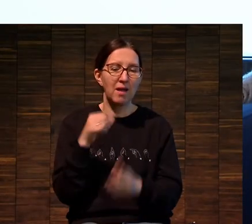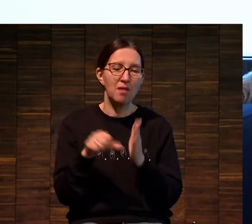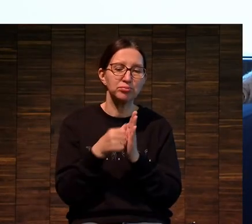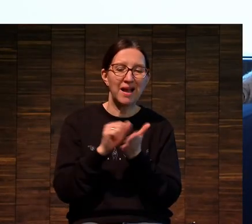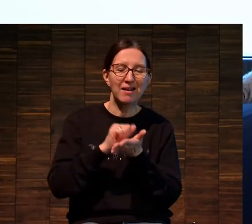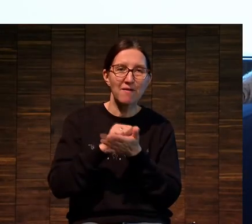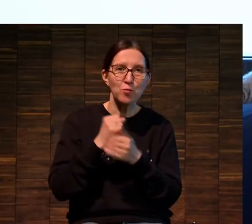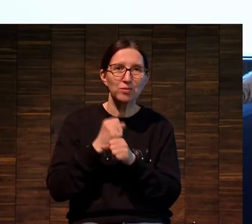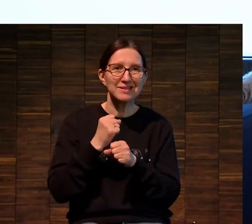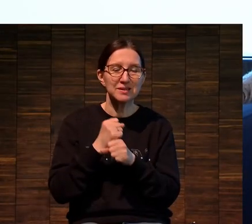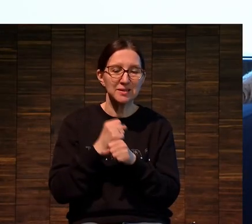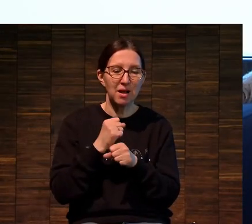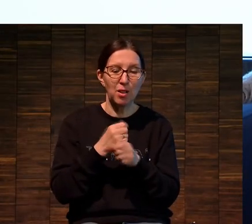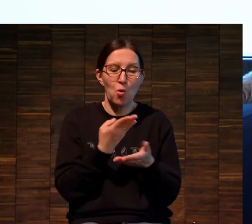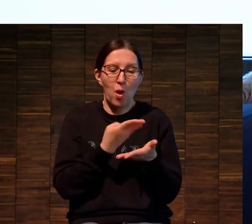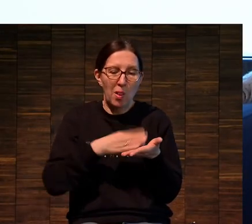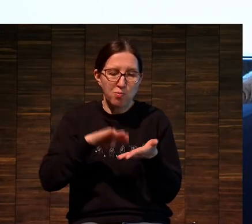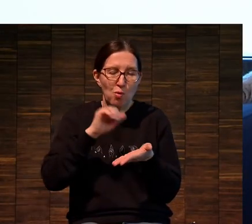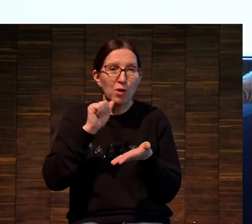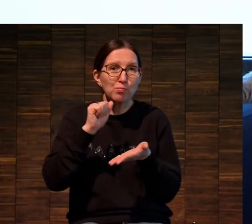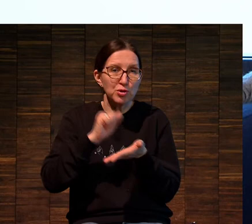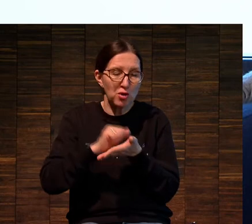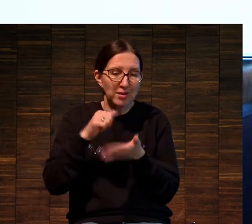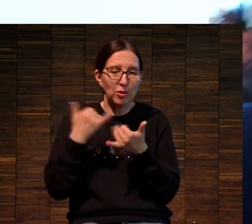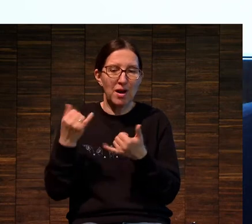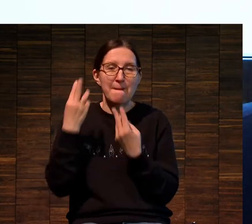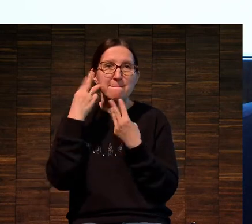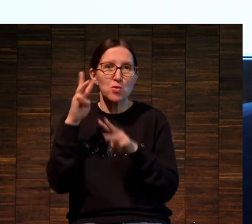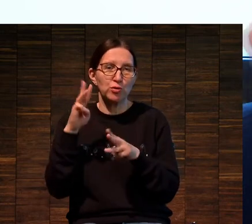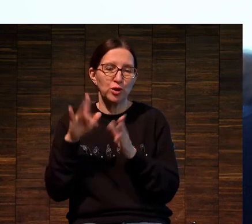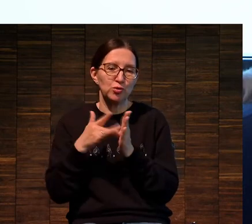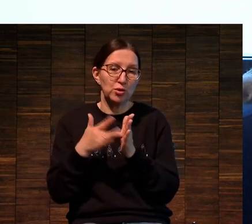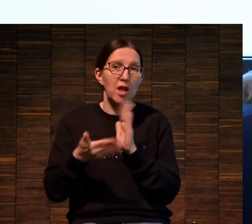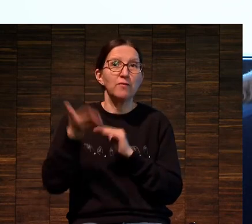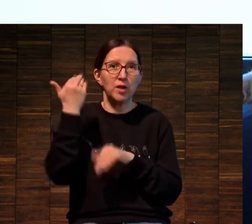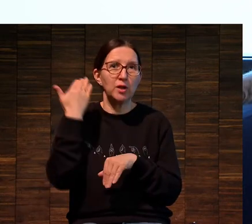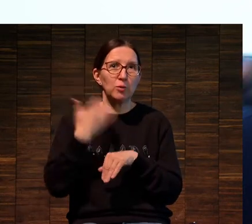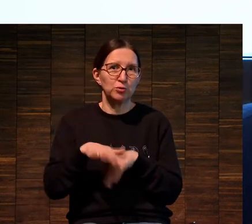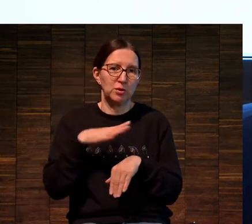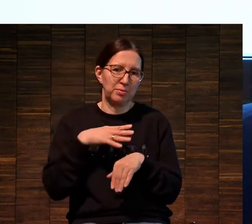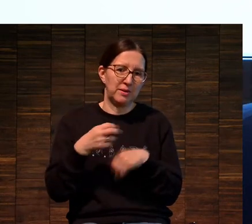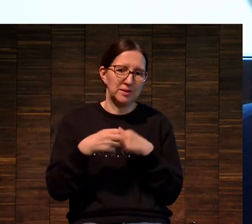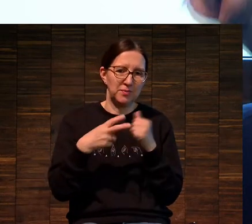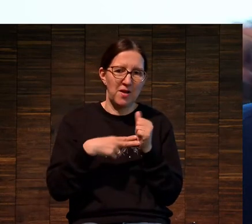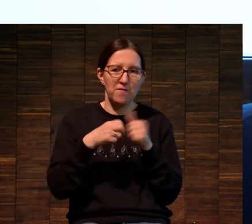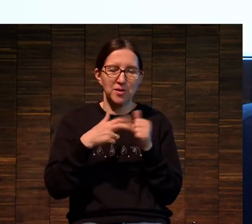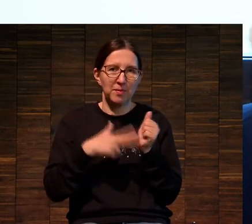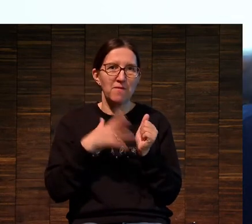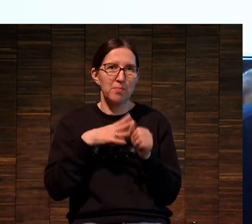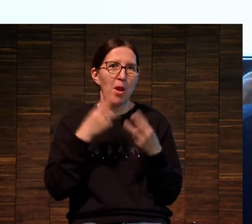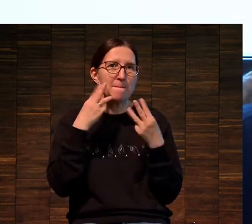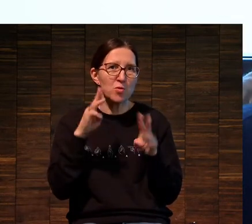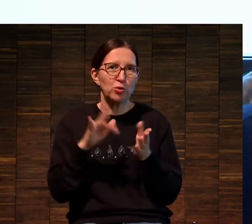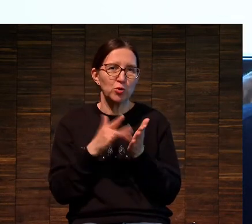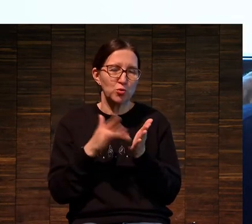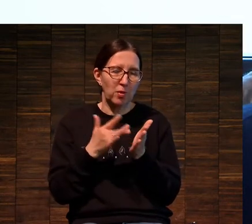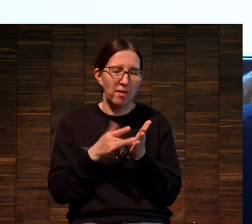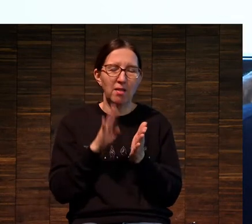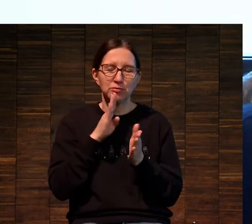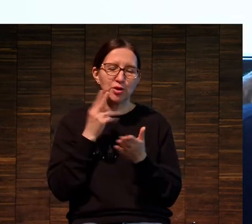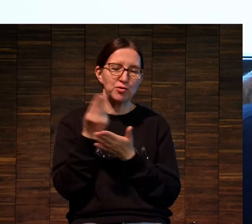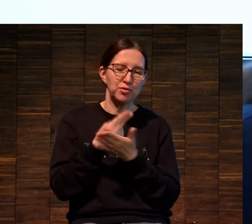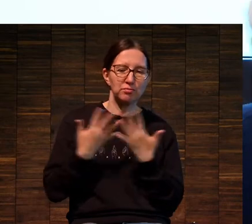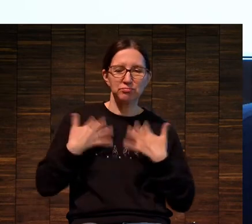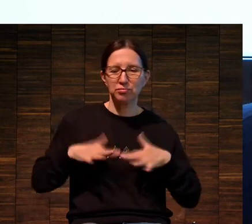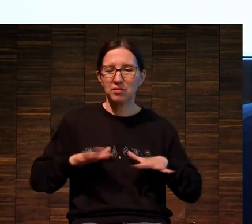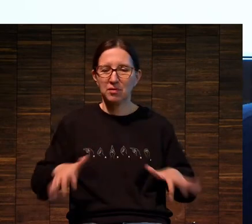сделанные глубокой печатью для модных журналов. В те времена уже были модные журналы, когда изображались барышни в нарядах